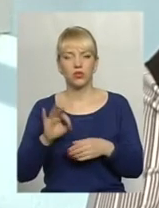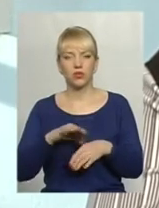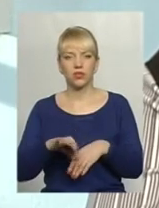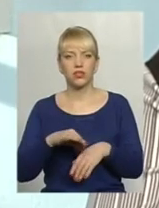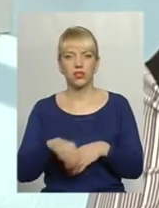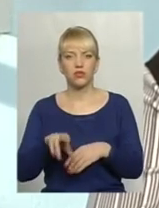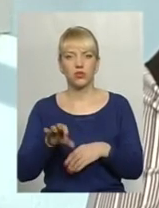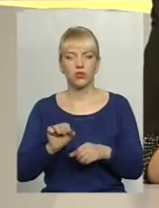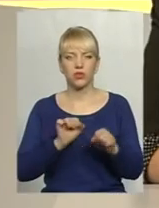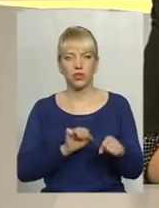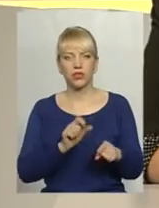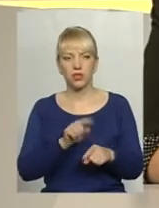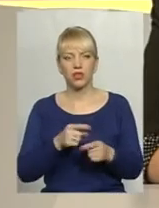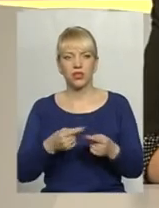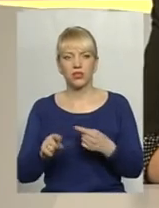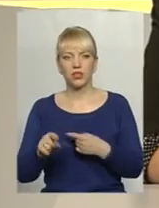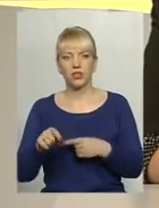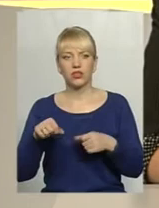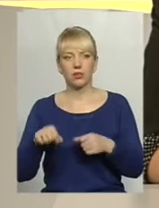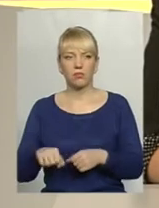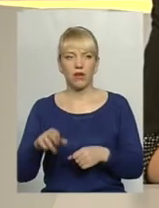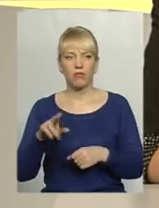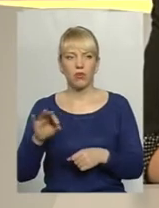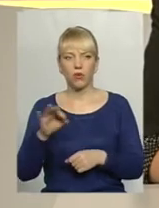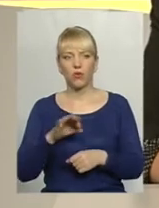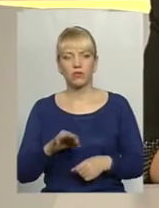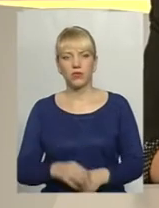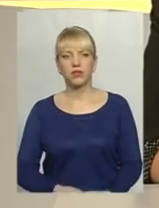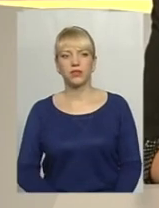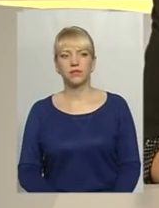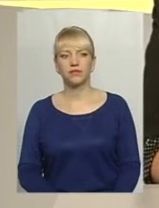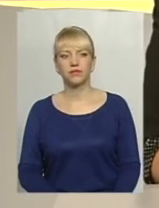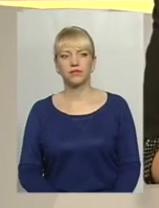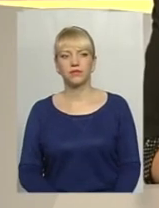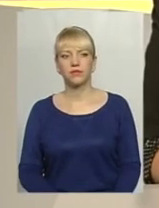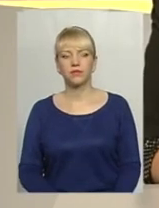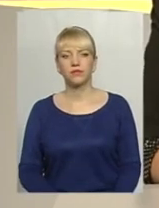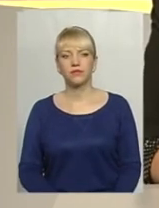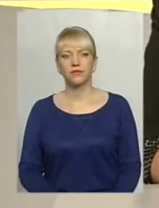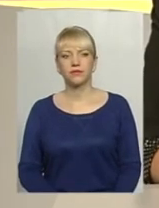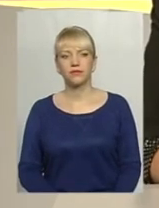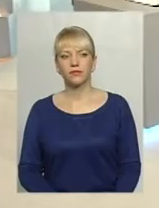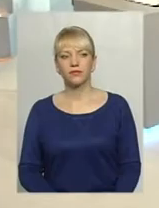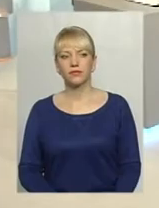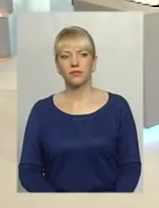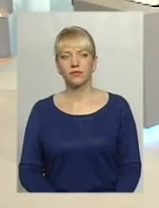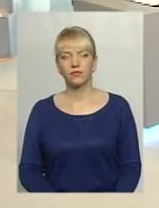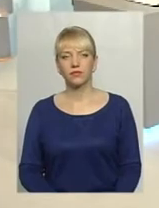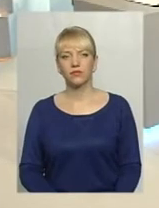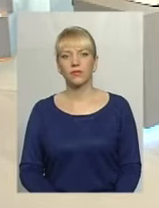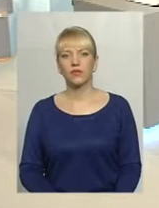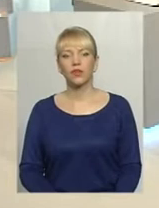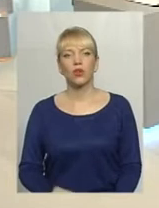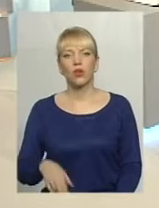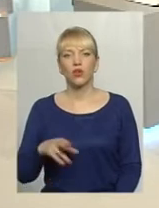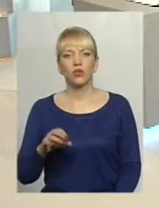щодо захисту тих чи інших прав по області безпосередньо. Який все ж таки, до чого більше схильний,